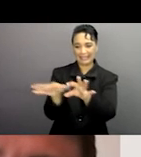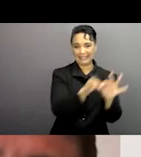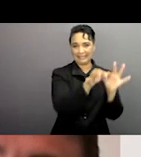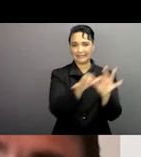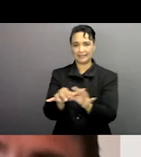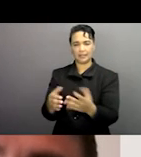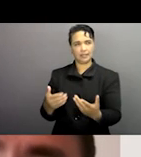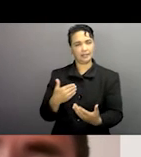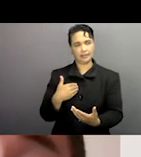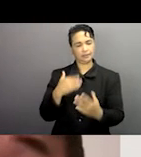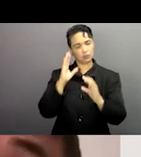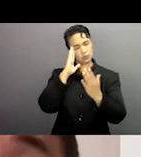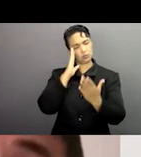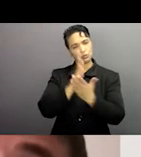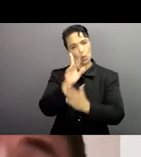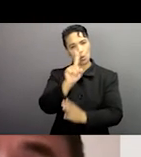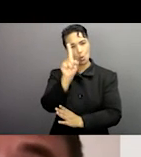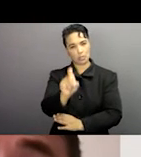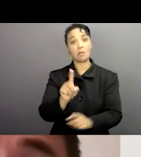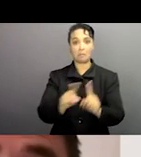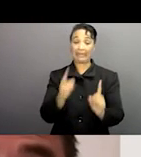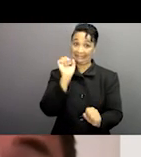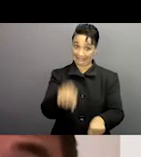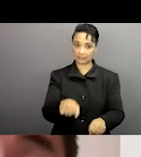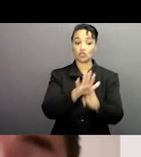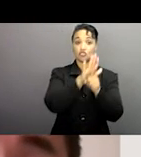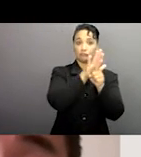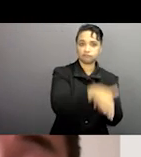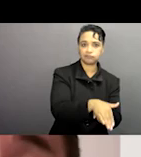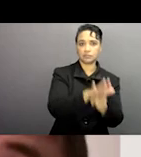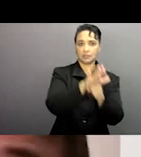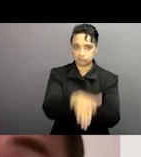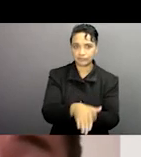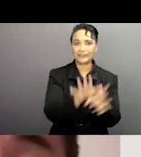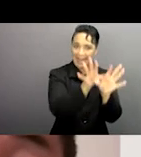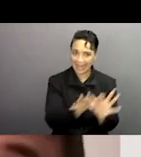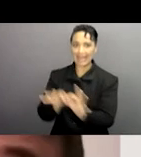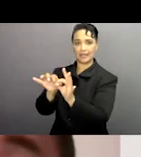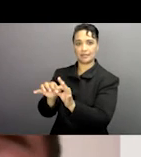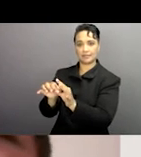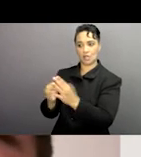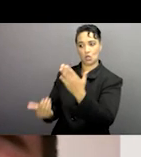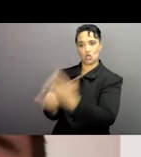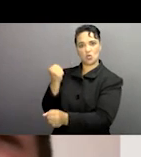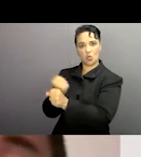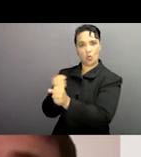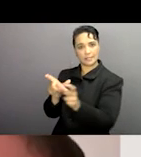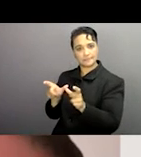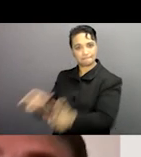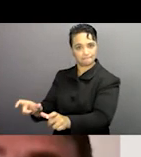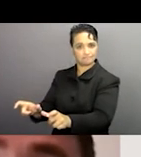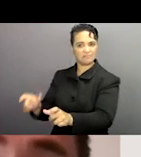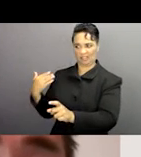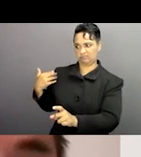ne sais pas ce que vous voulez dire parce que la discrimination a été la cause principale de l'esclavage moderne à travers cette